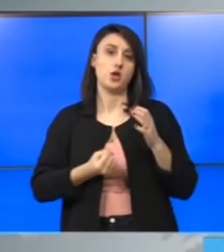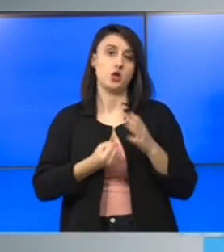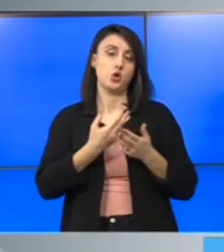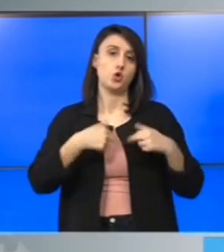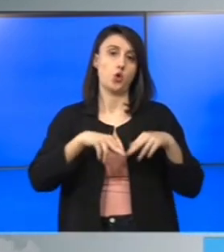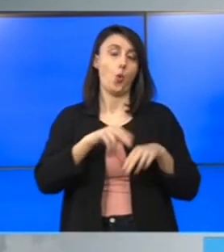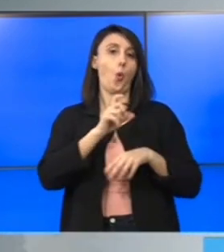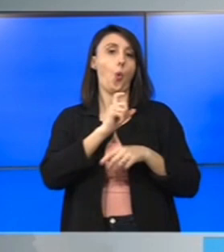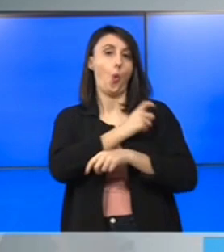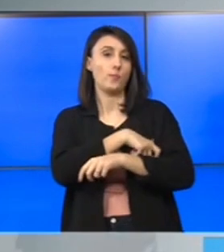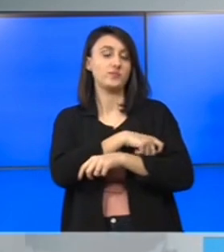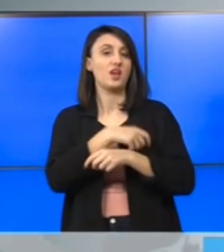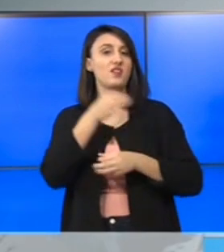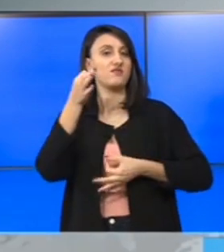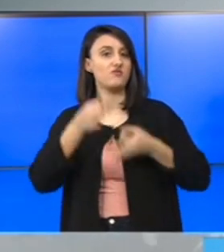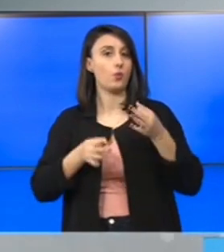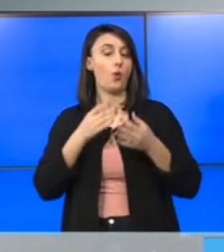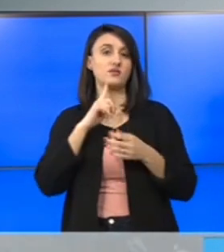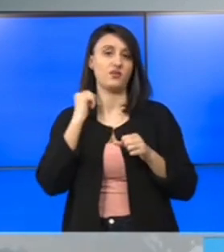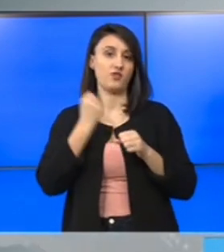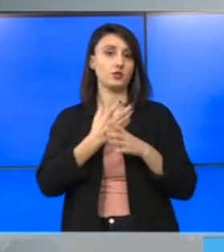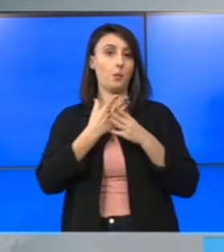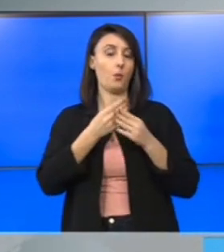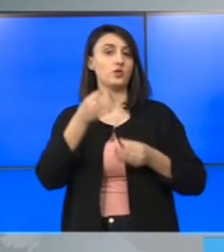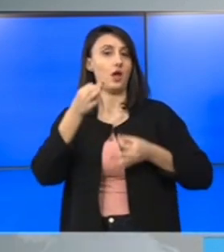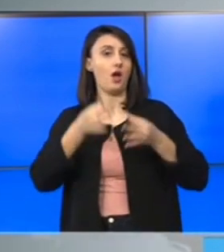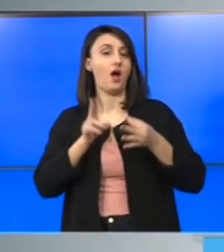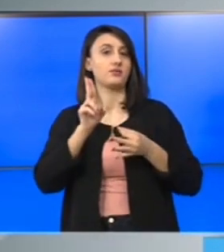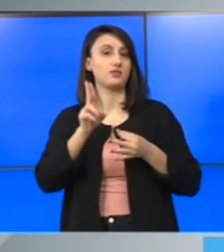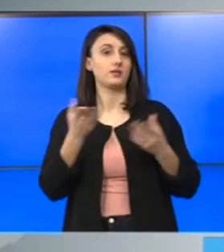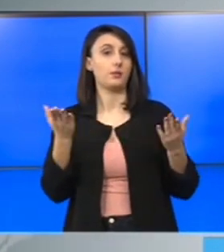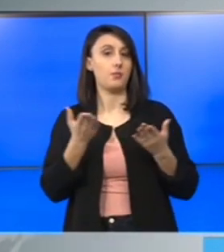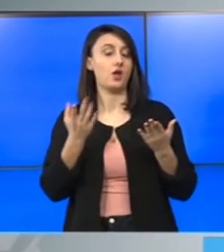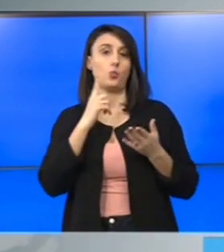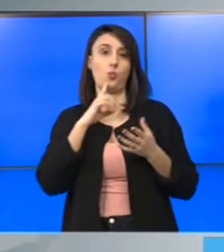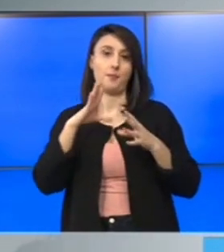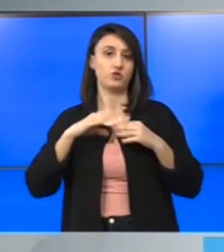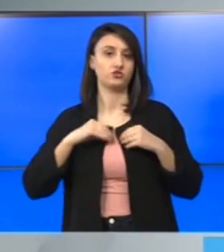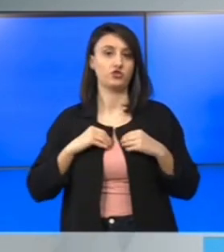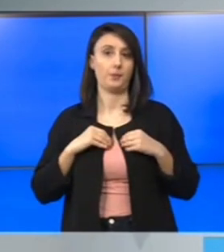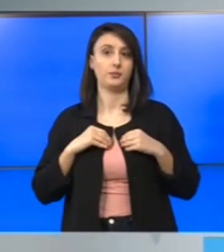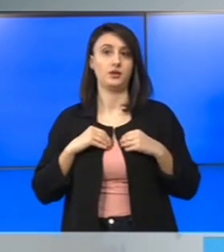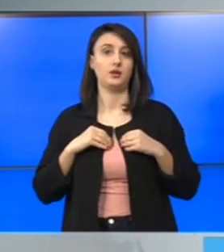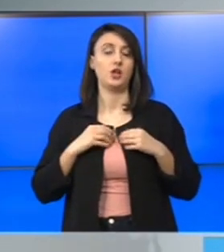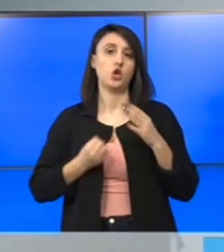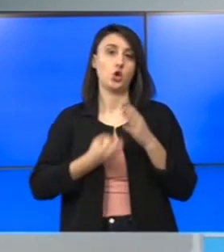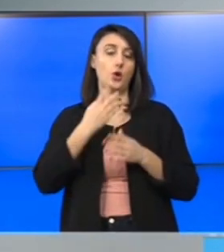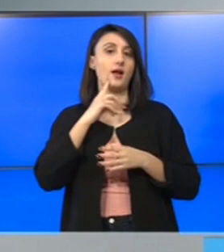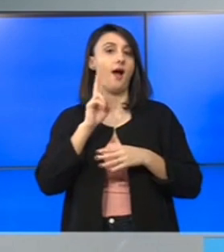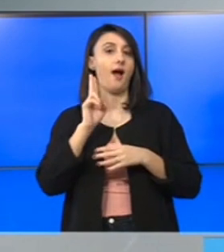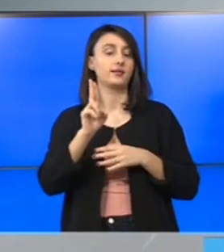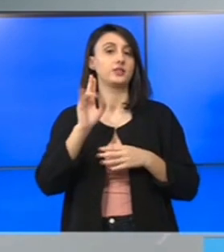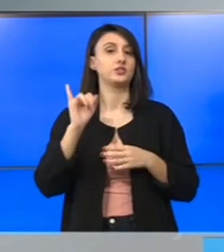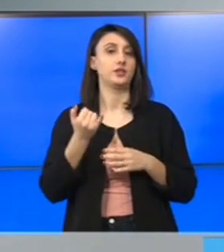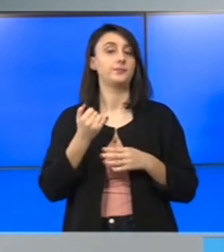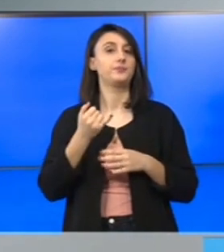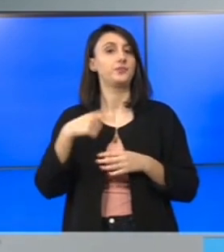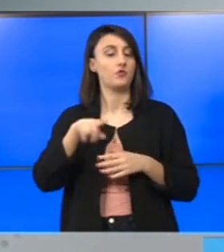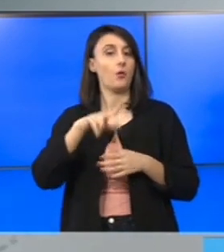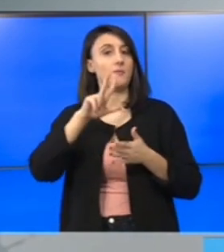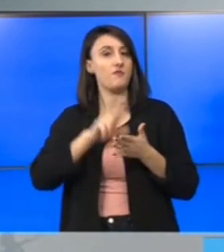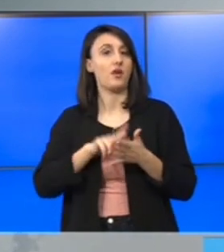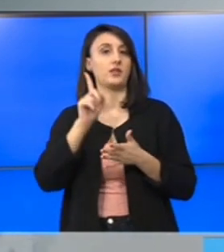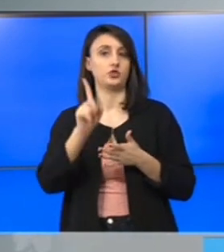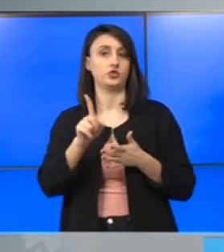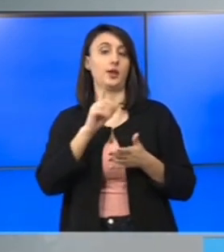de evaluare, să facem evaluarea pe mai multe candidaturile pe care nu le-am acceptat a noilor candidați și ei vom valida și pe